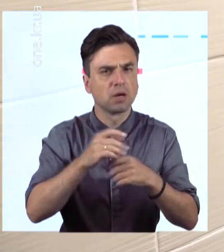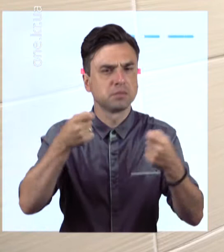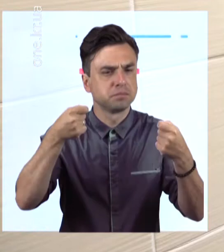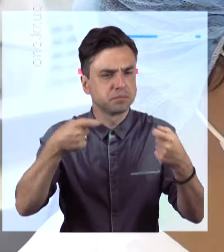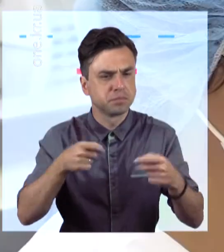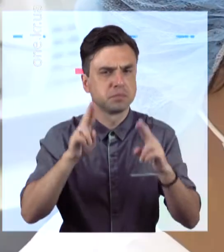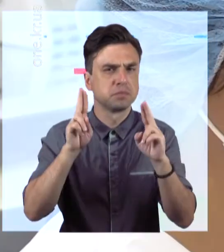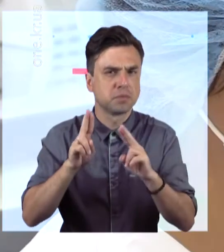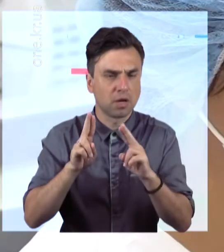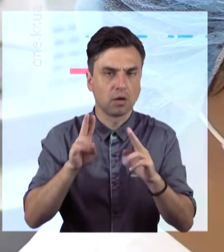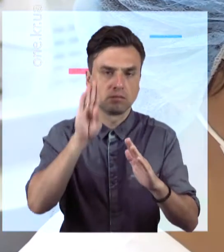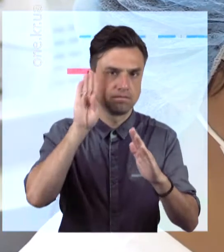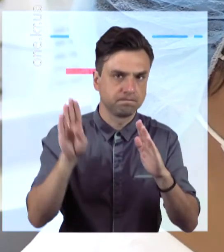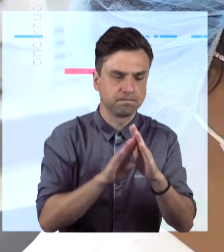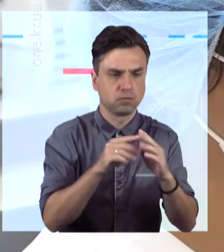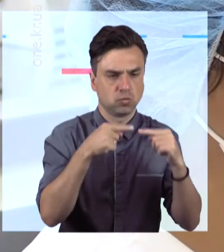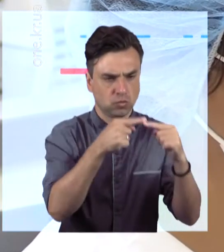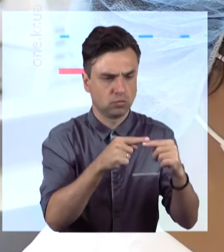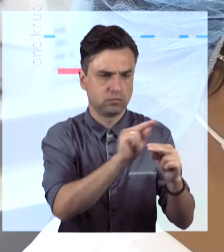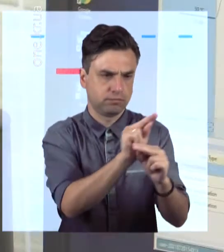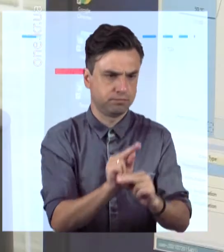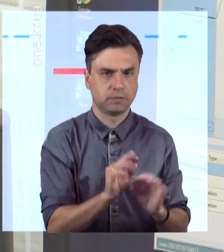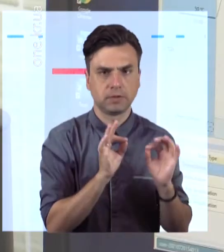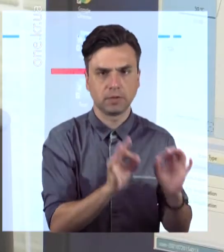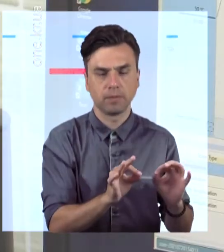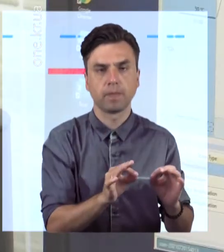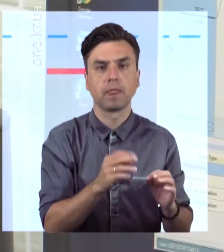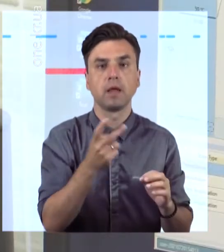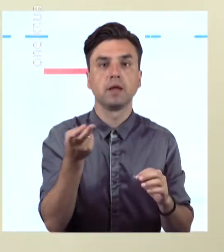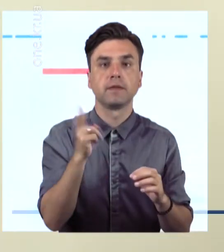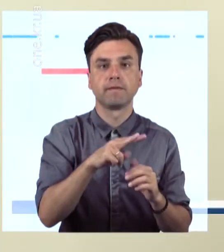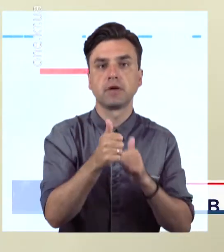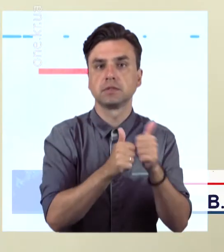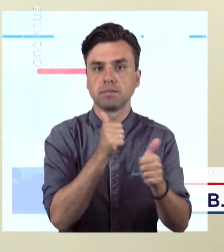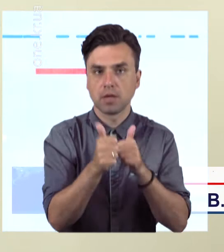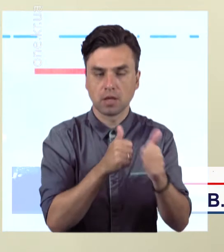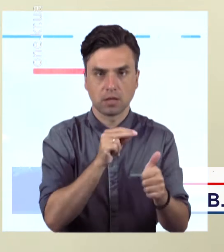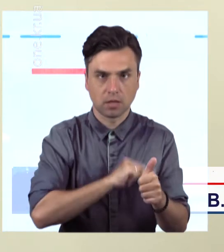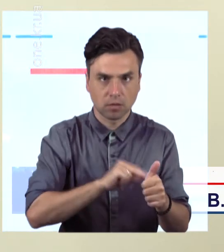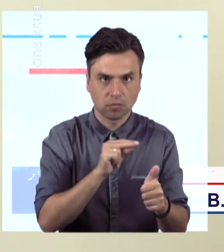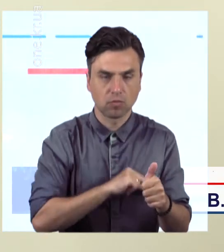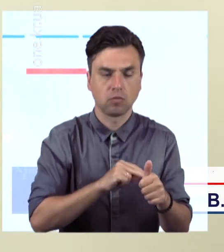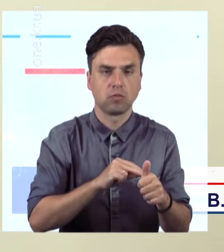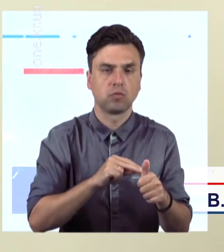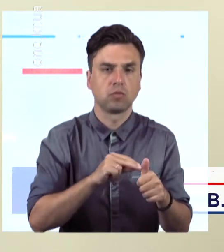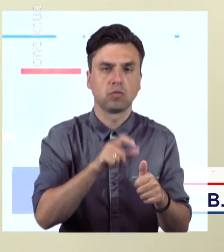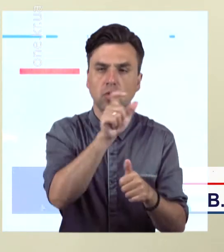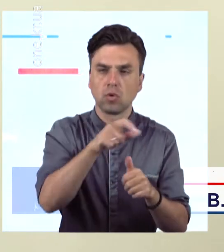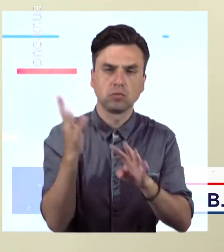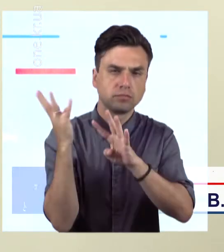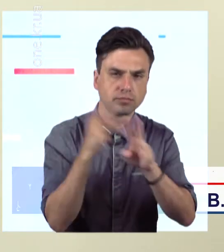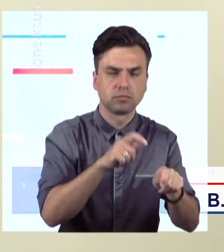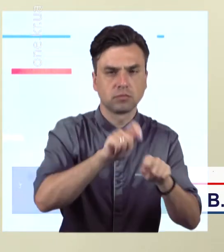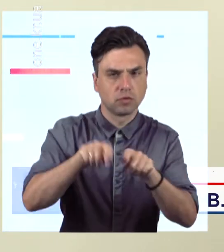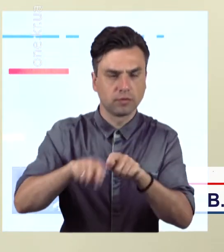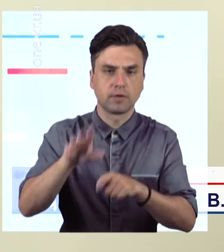оновленого відділу дозволяє проводити 92 ПЛР-дослідження за добу у дві зміни. Тепер ми в змозі не лише досліджувати